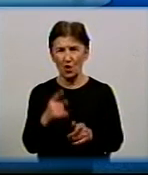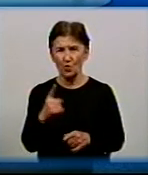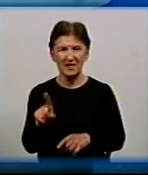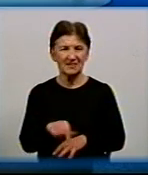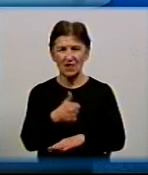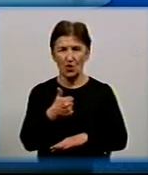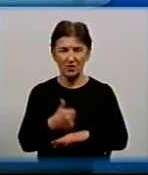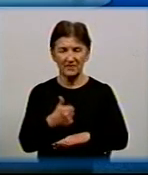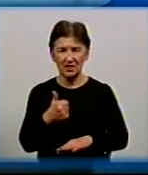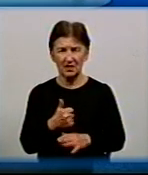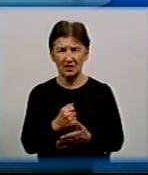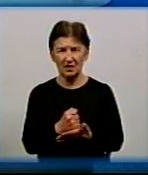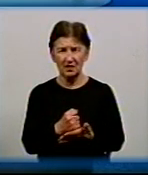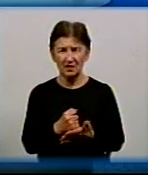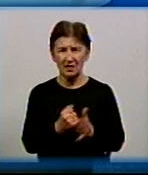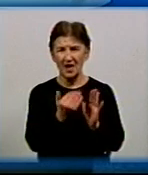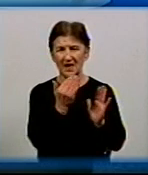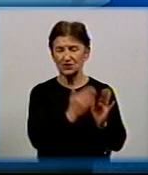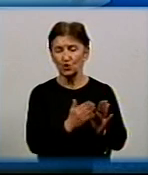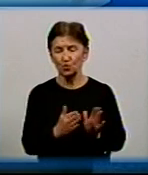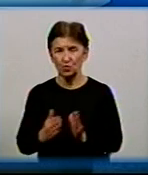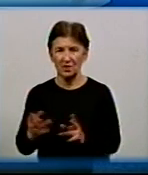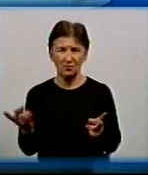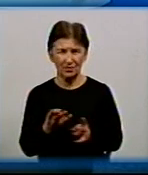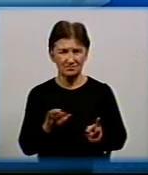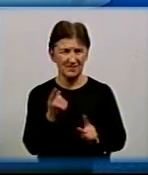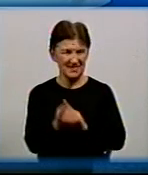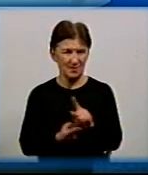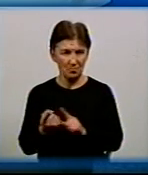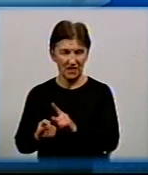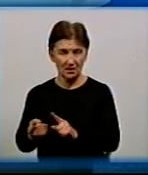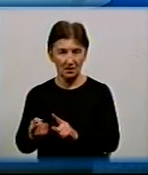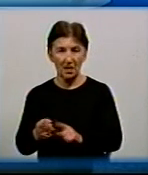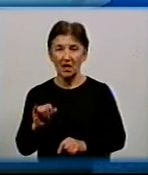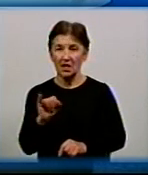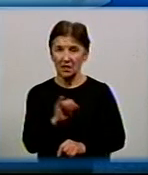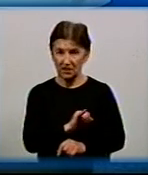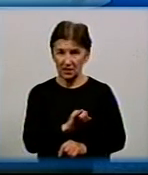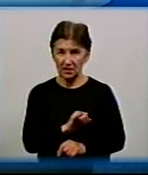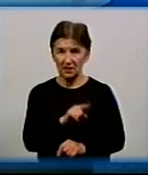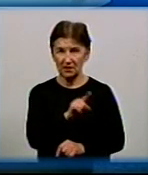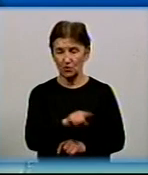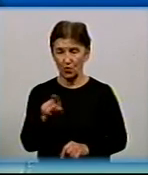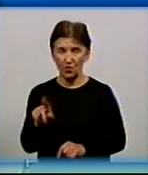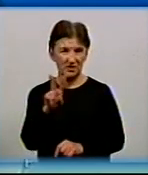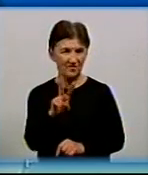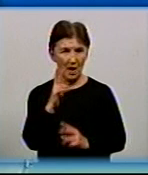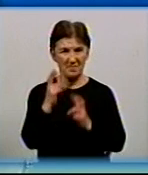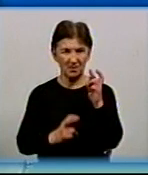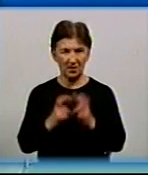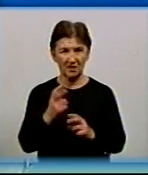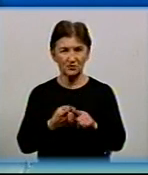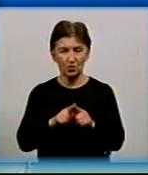енергетичних інфраструктур нашого міста, потребує змін. І ті два підприємства, які опікуються саме